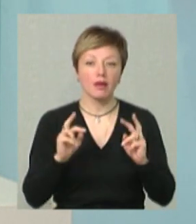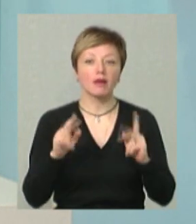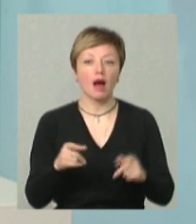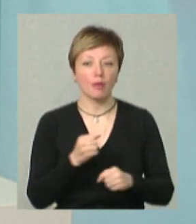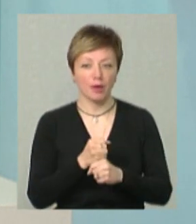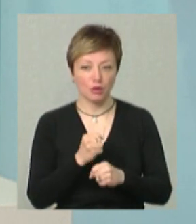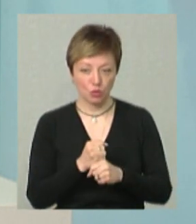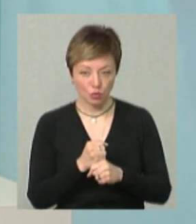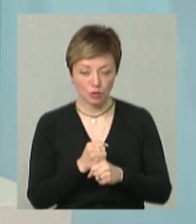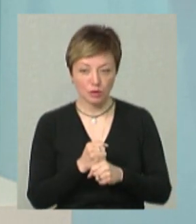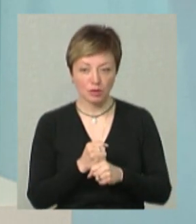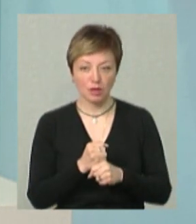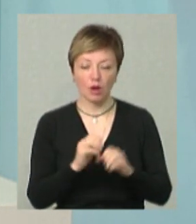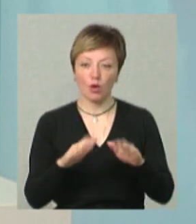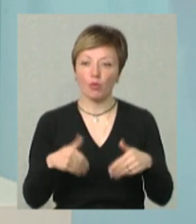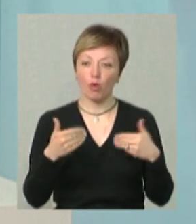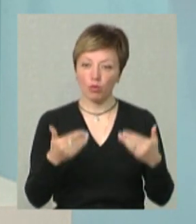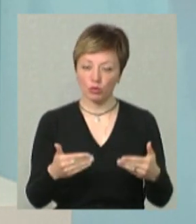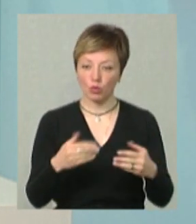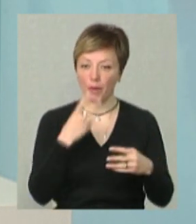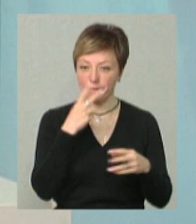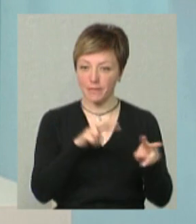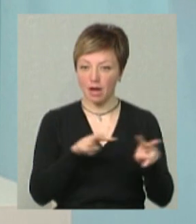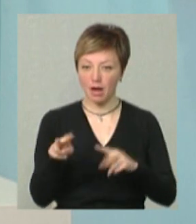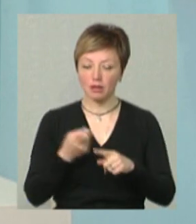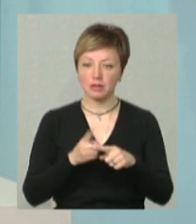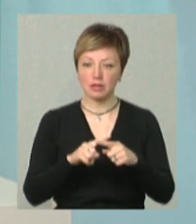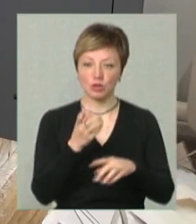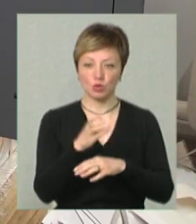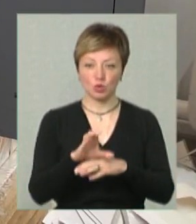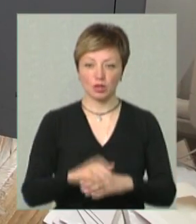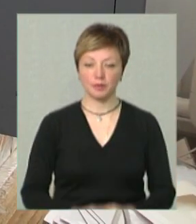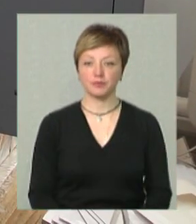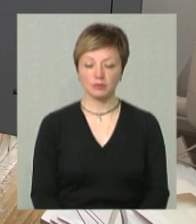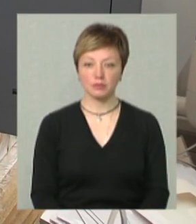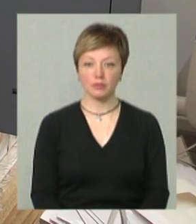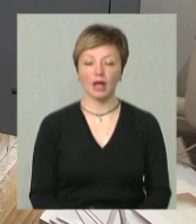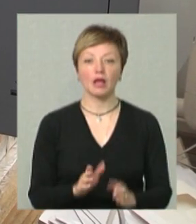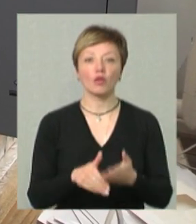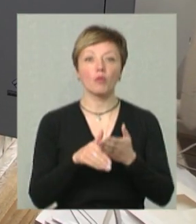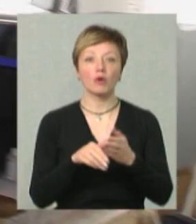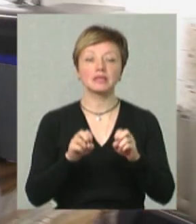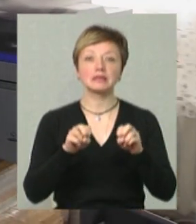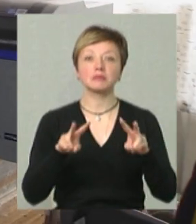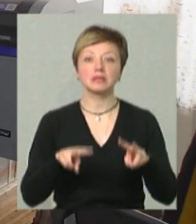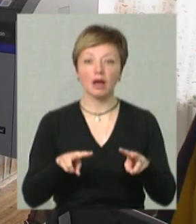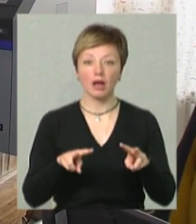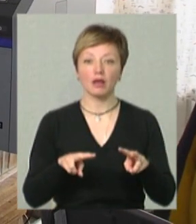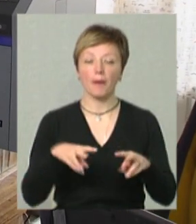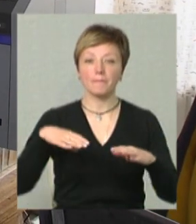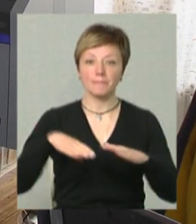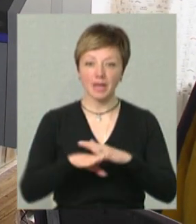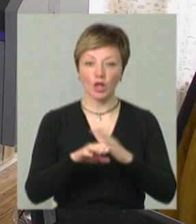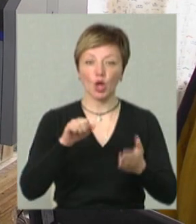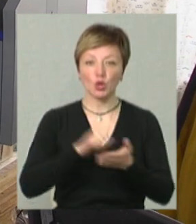працюється, пропоную переглянути цей сюжет. За допомогою спеціального текстильного принтера